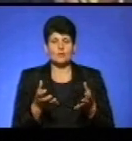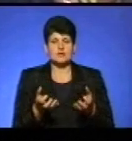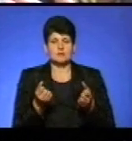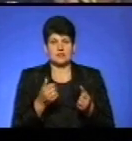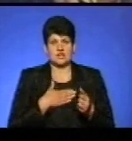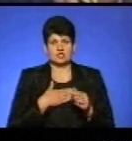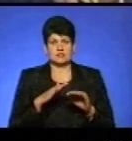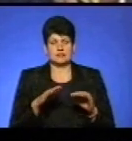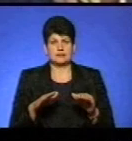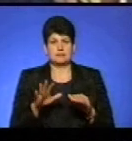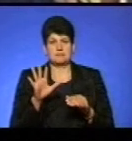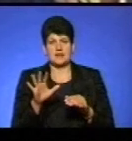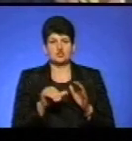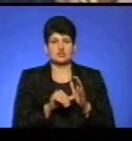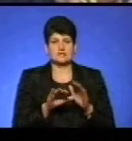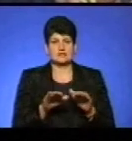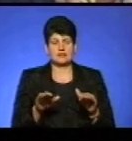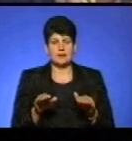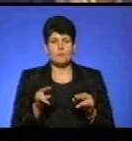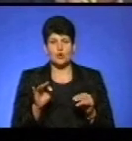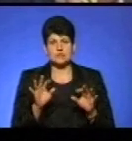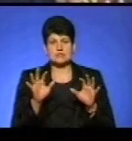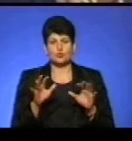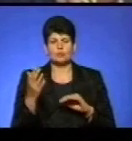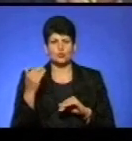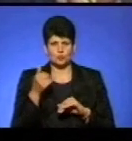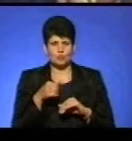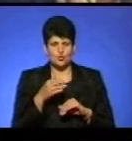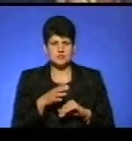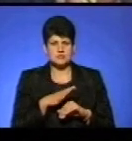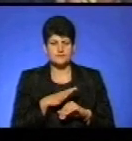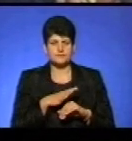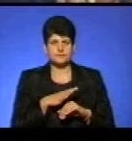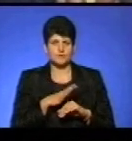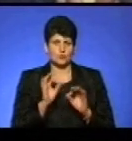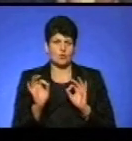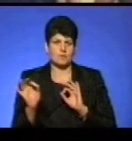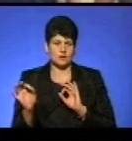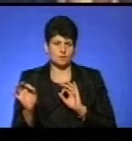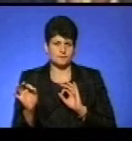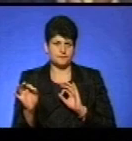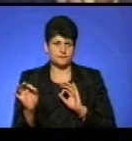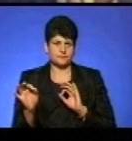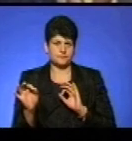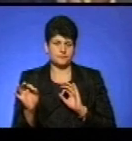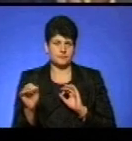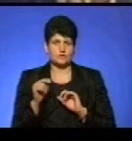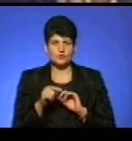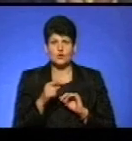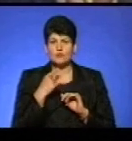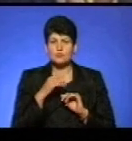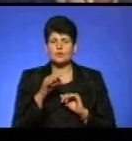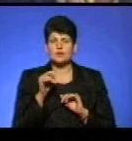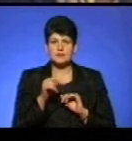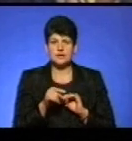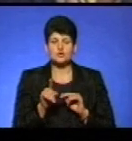діток, які там ходять, ми 5-6 дітей. Хоча по закону в минулому році це було нормально. Вони б'ють на те, що